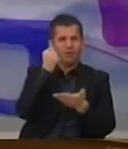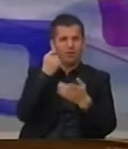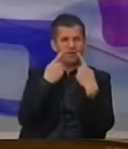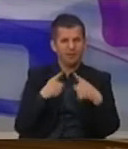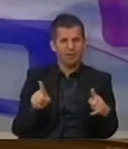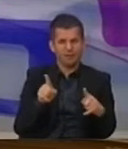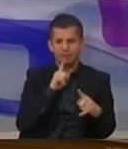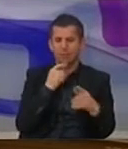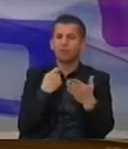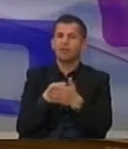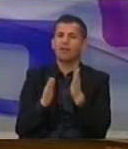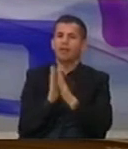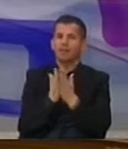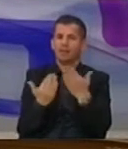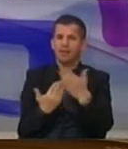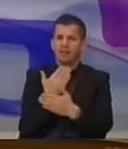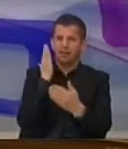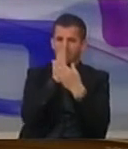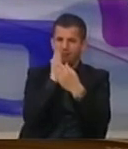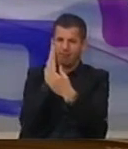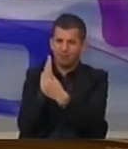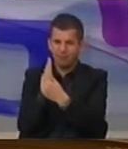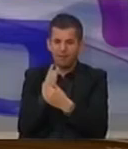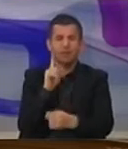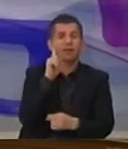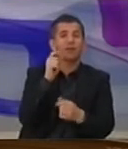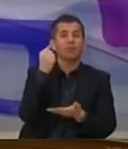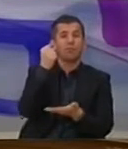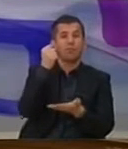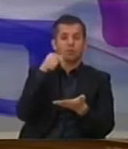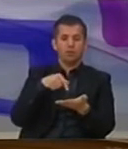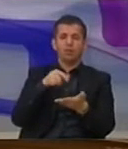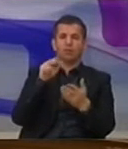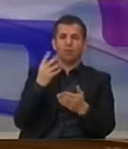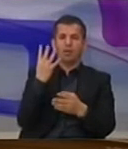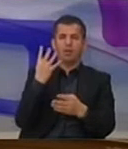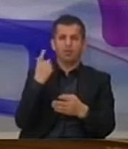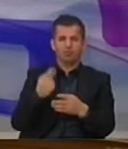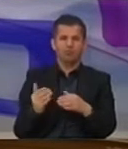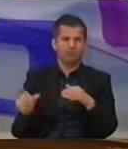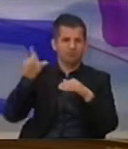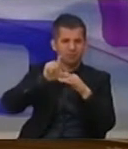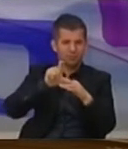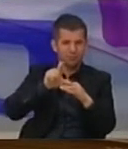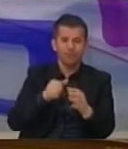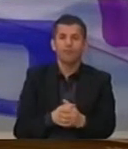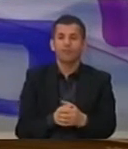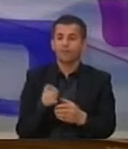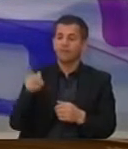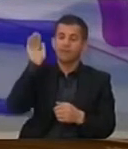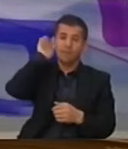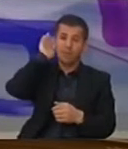për pasurimin e librit dhe bugjetin që në këtë vetë është ka tërfishuar. Ministria dhët